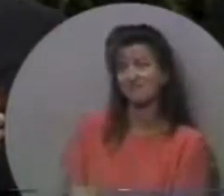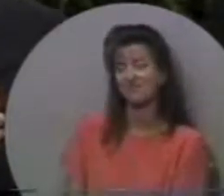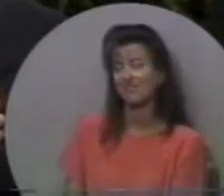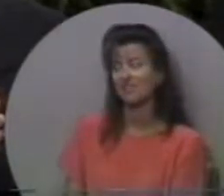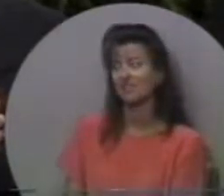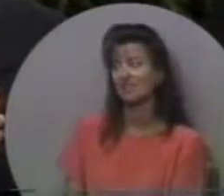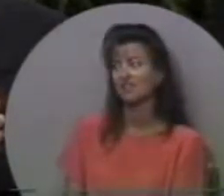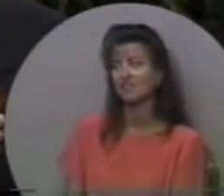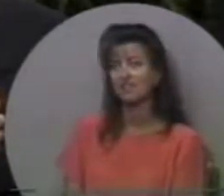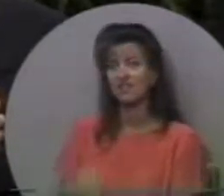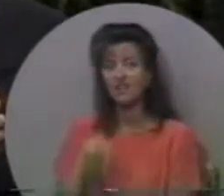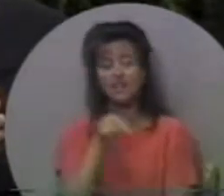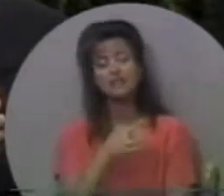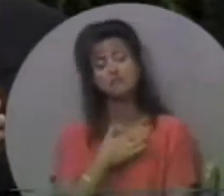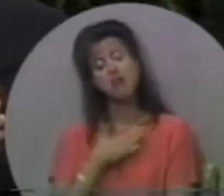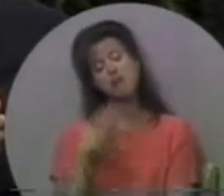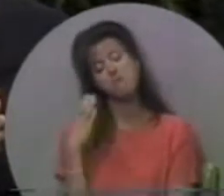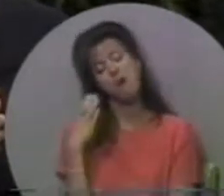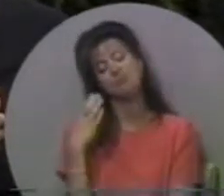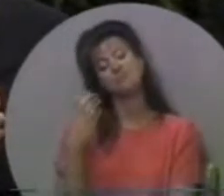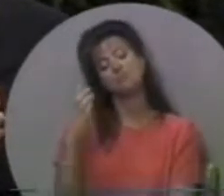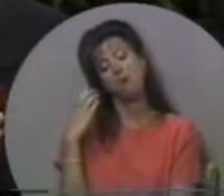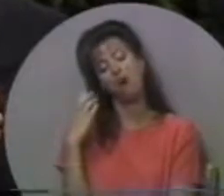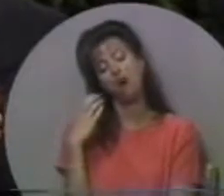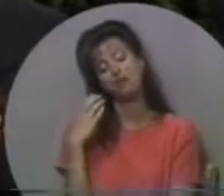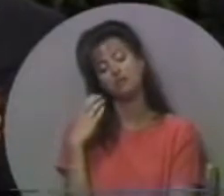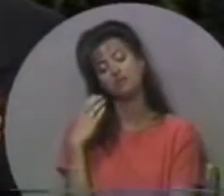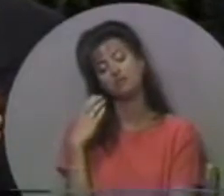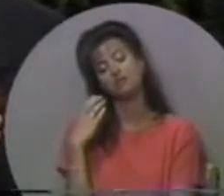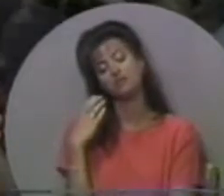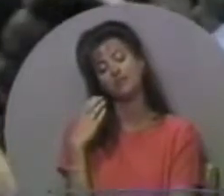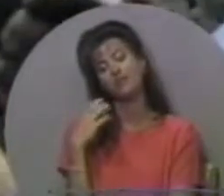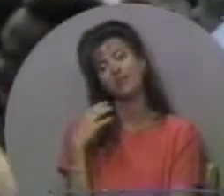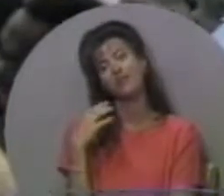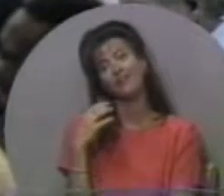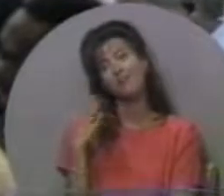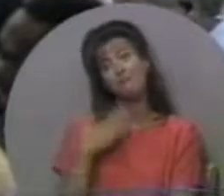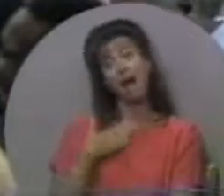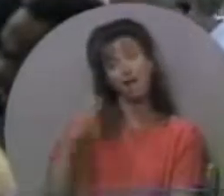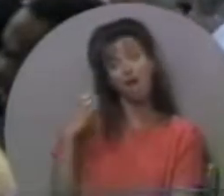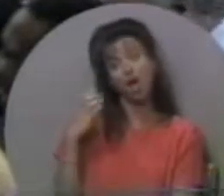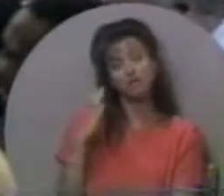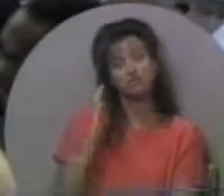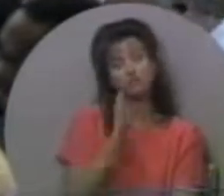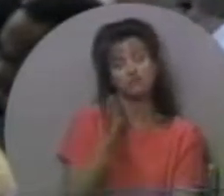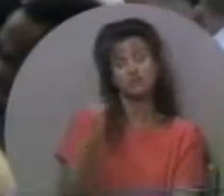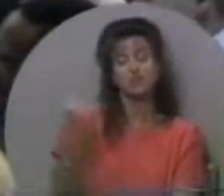сказав, о, він, шеф мого шефа, сэр.